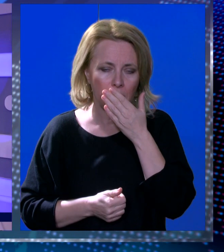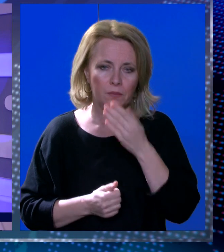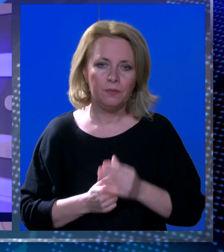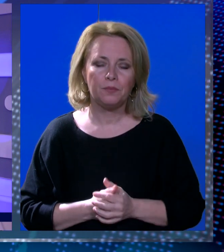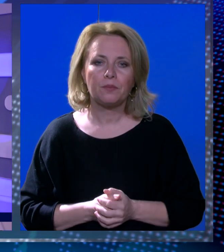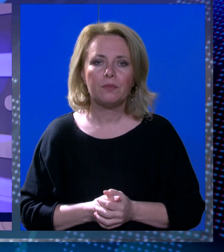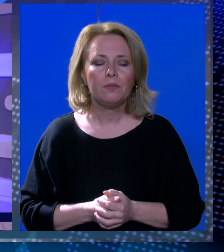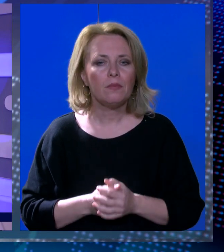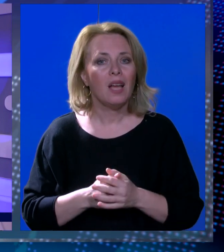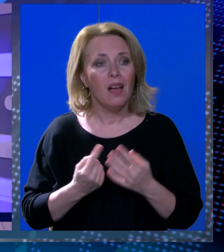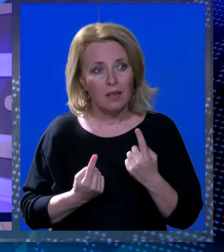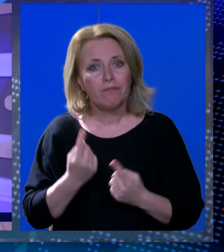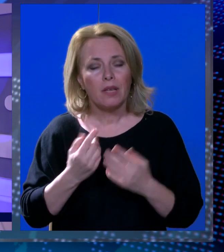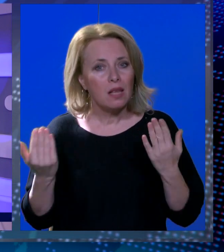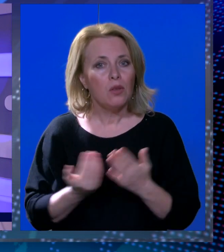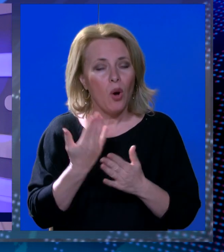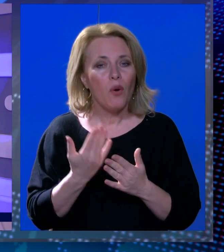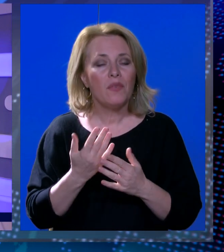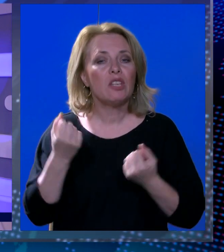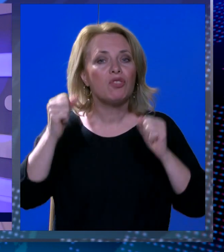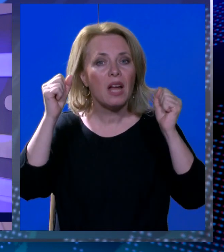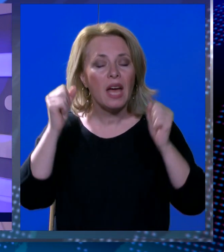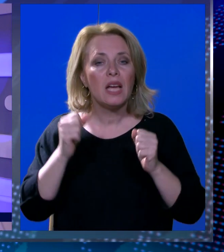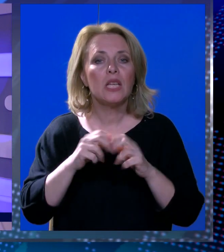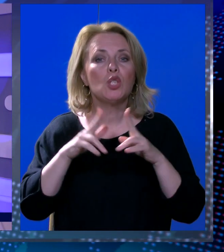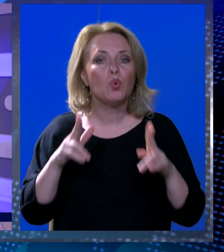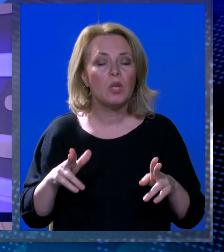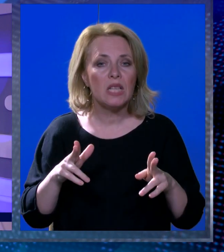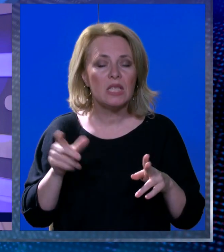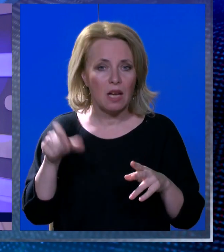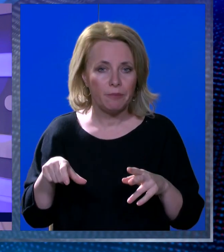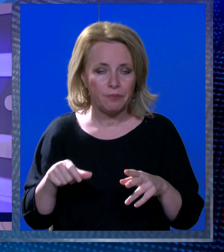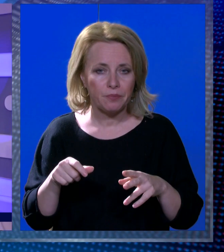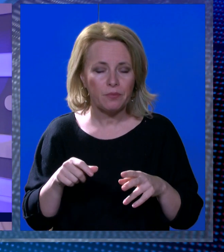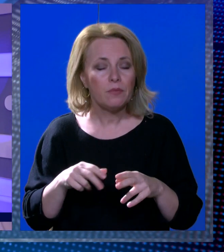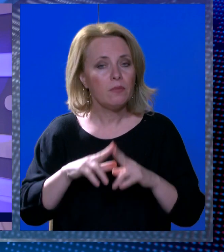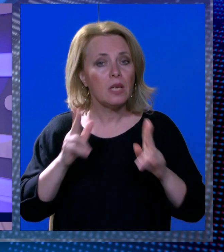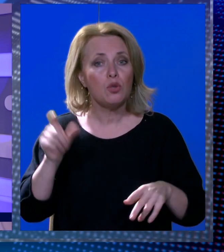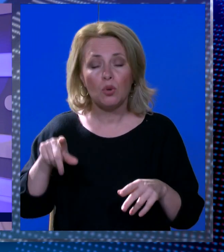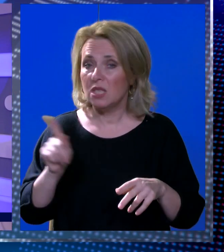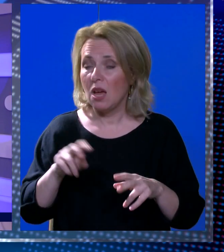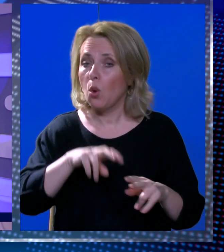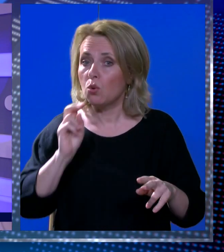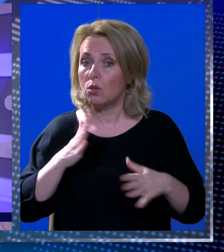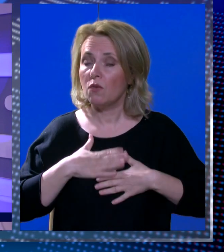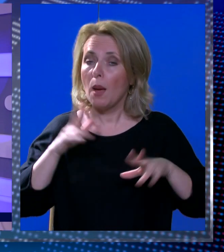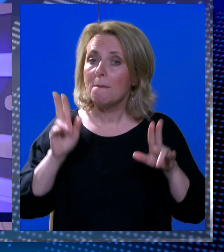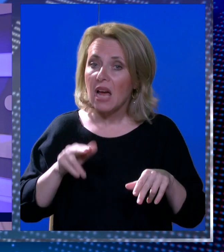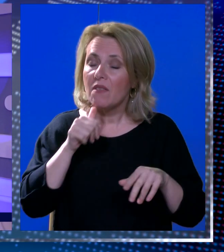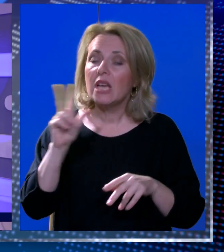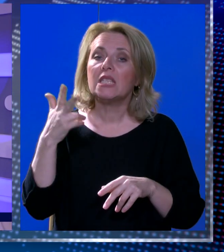Na pomolu je novi bijeli štrajk sudaca. Iako su za sada u mirnim pregovorima, sudci ne odustaju od svojih prava i zahtjeva.